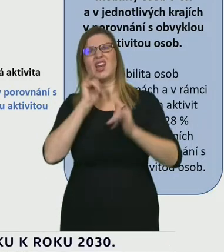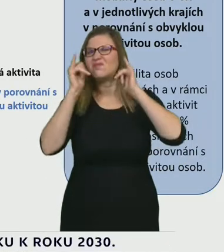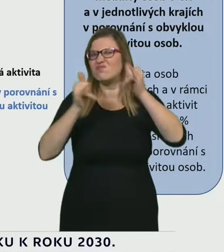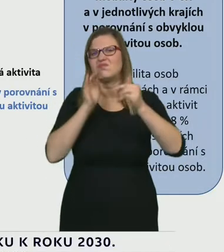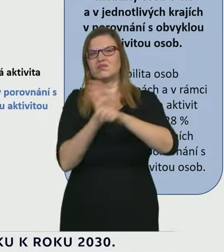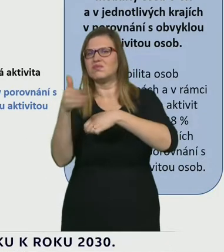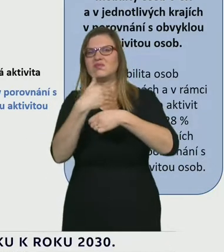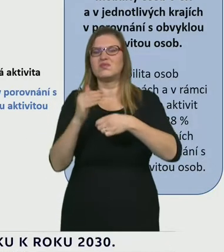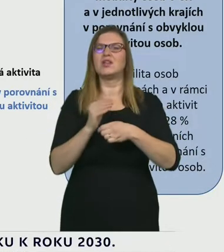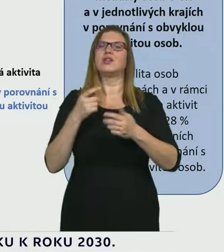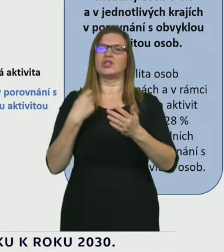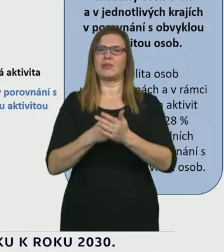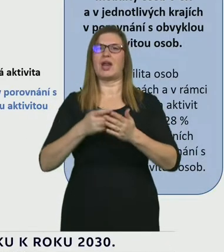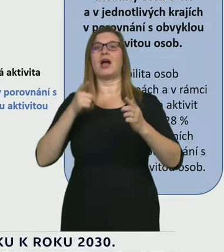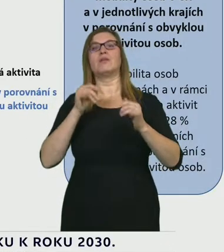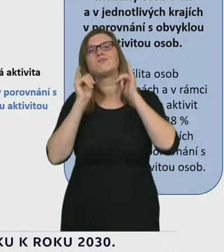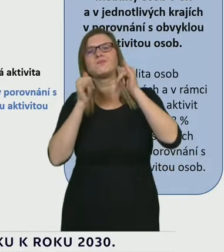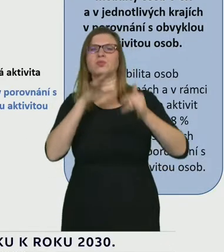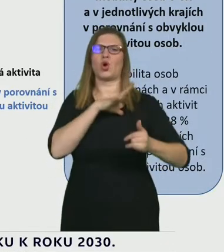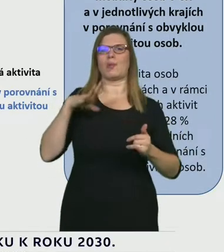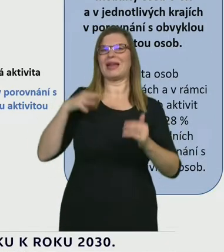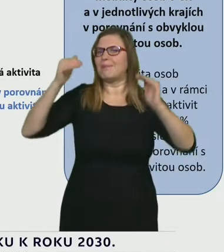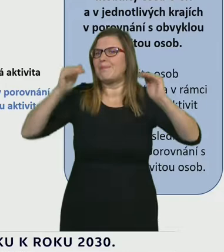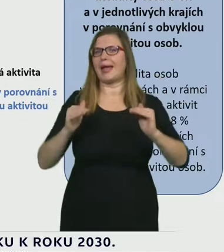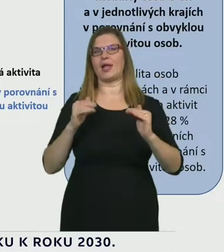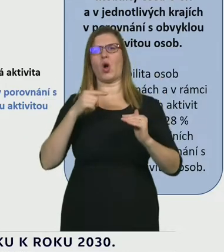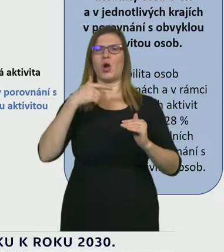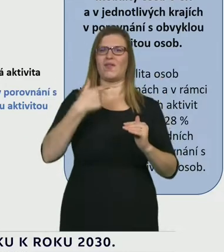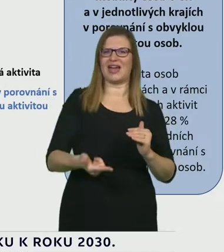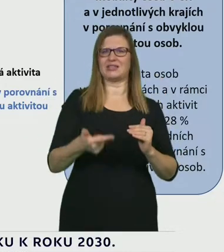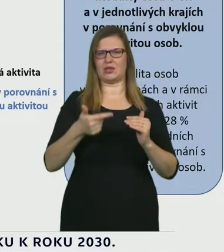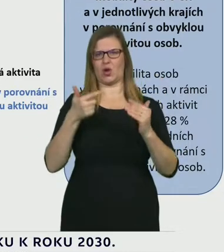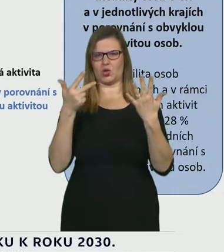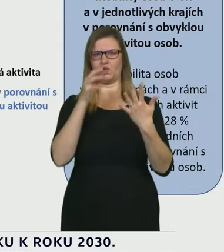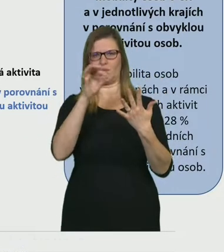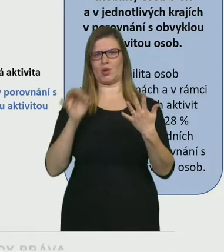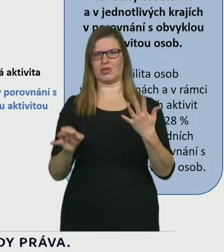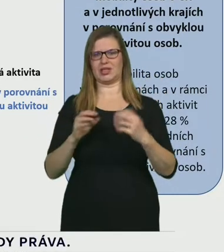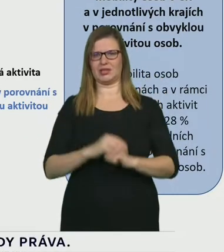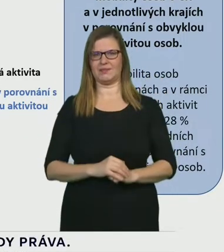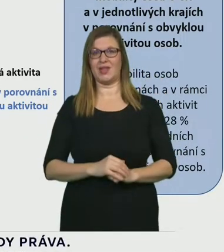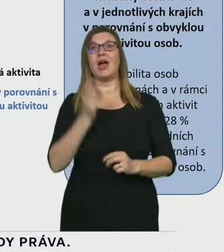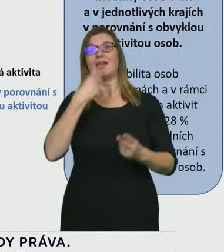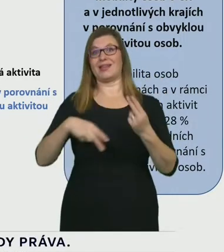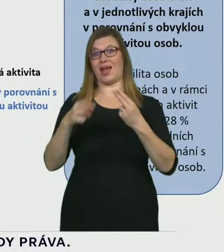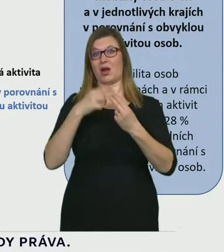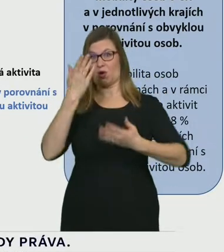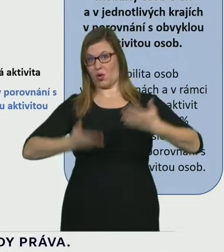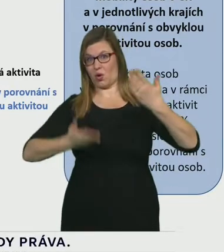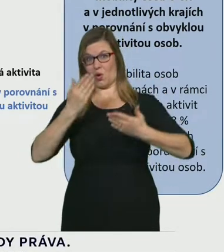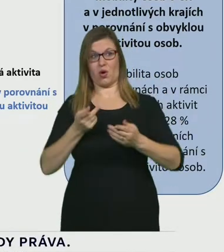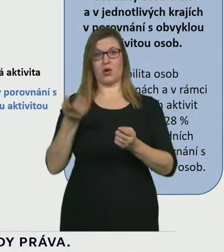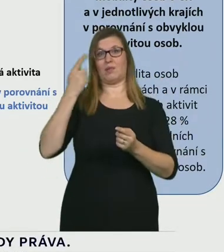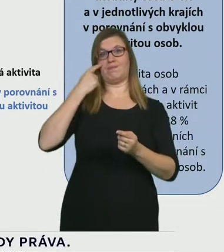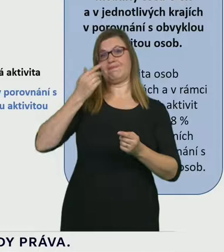v tom superjarním období, březen, duben jsme byli minus 70 až minus 80 %. Tento nárůst se